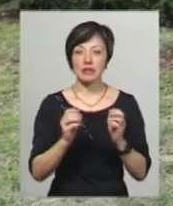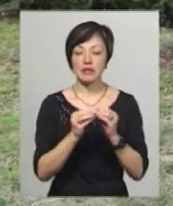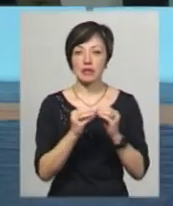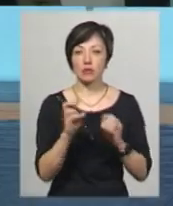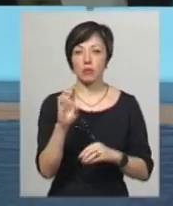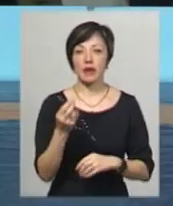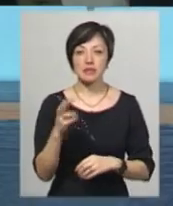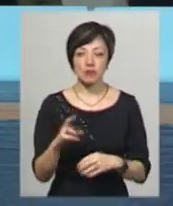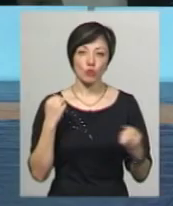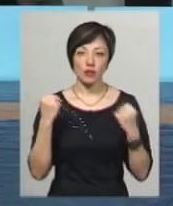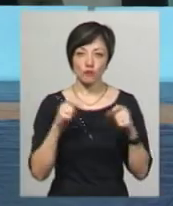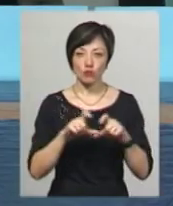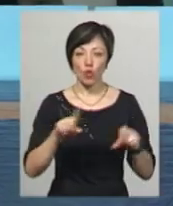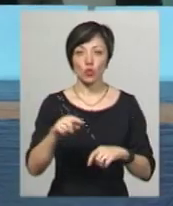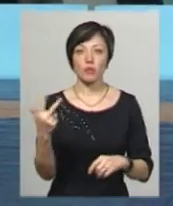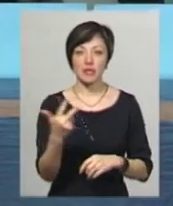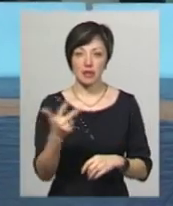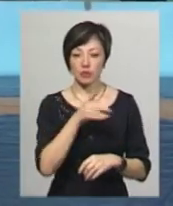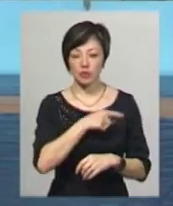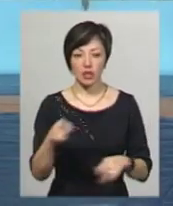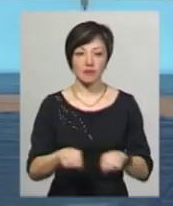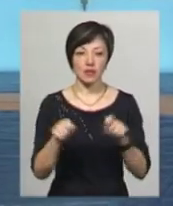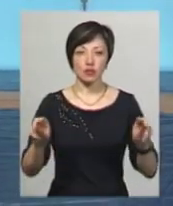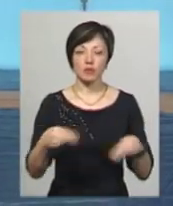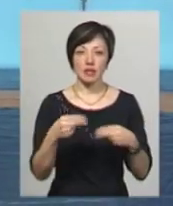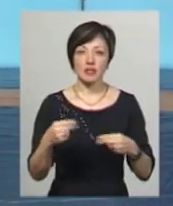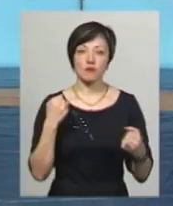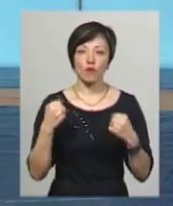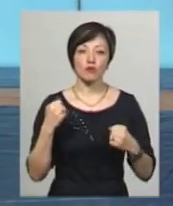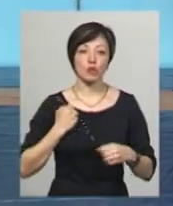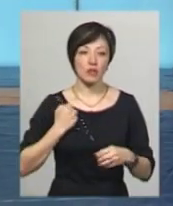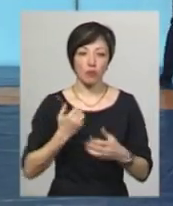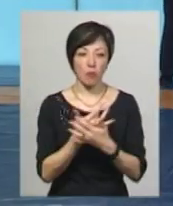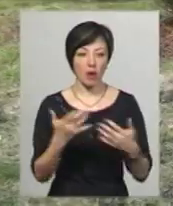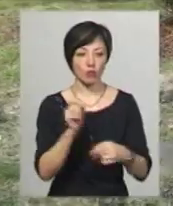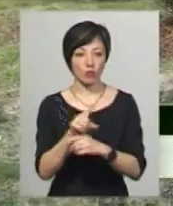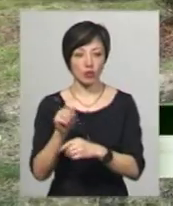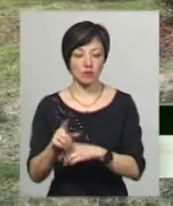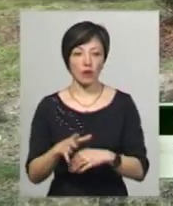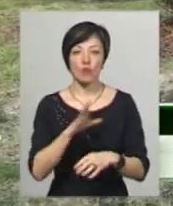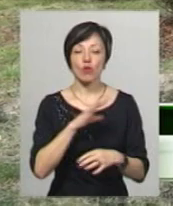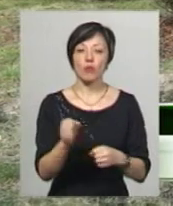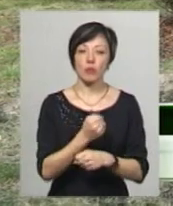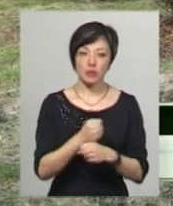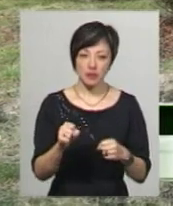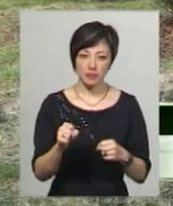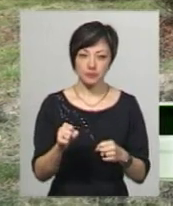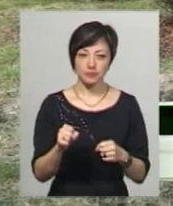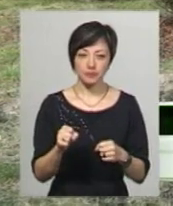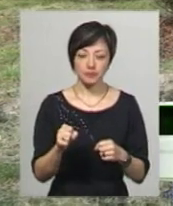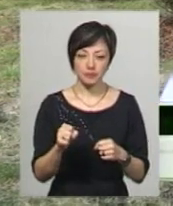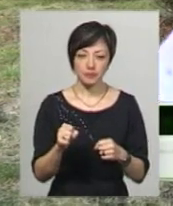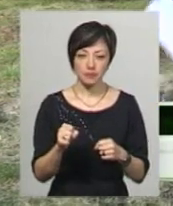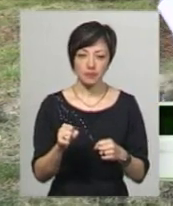березня у спортивній дитячій школі номер три під час відкритого чемпіонату з військово-спортивного багатоборства. Було побиття, побиття